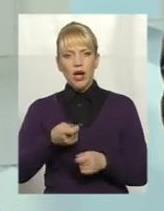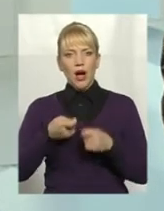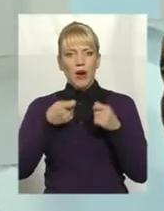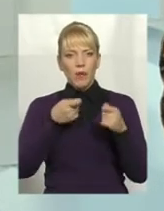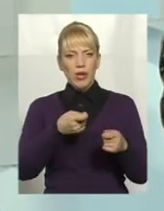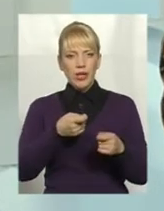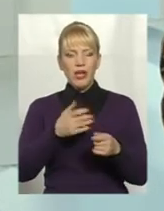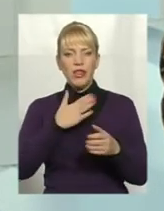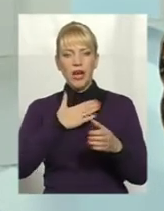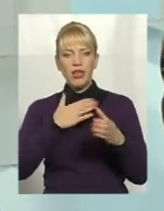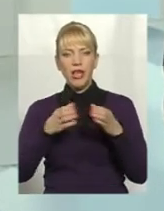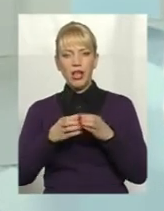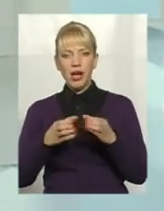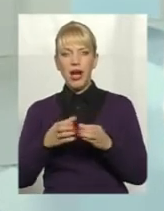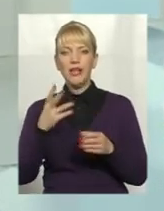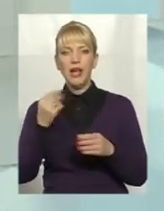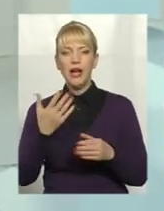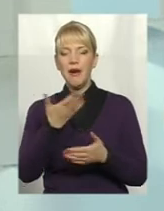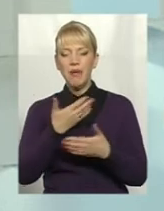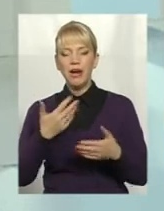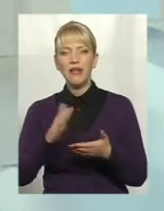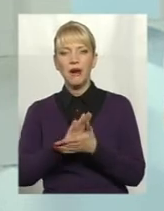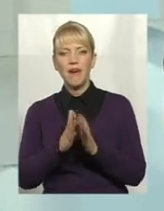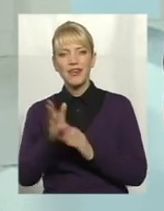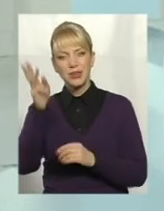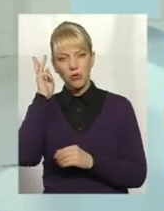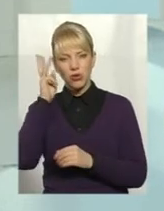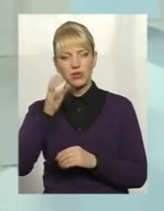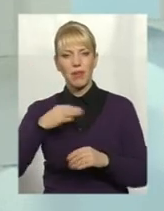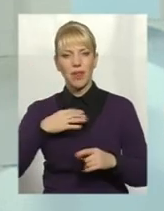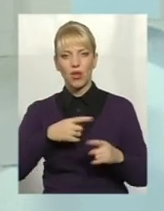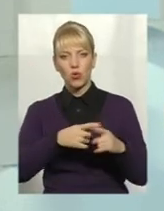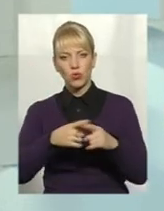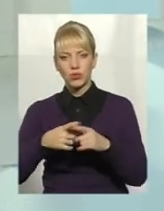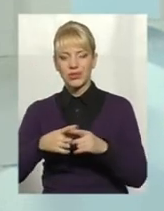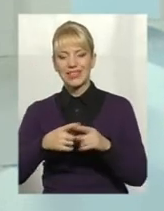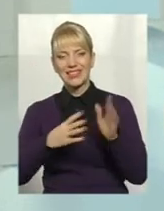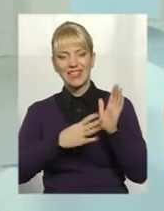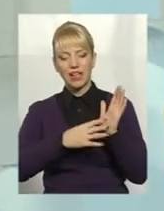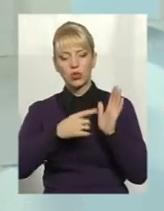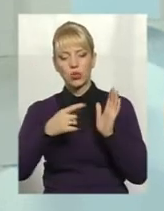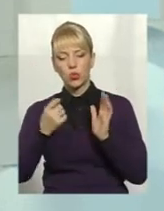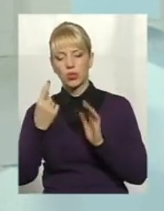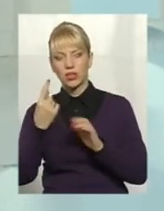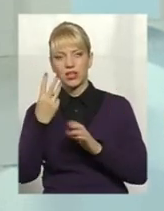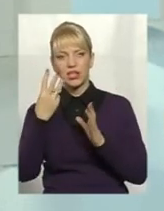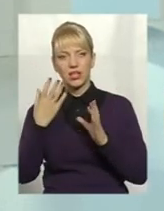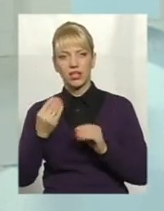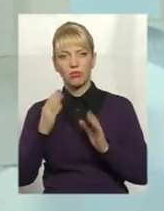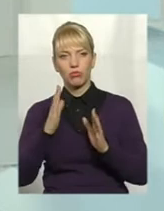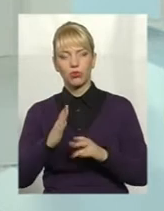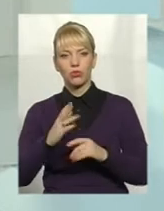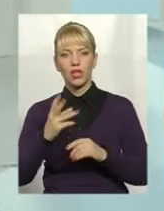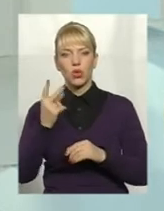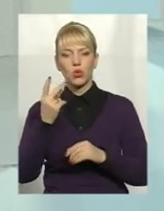Зараз ми домовились з посольством Білорусі. І з 9-11-3 дні буде друга